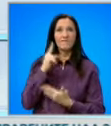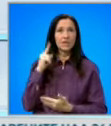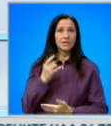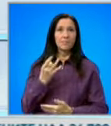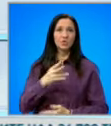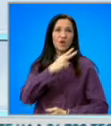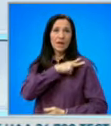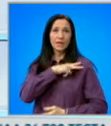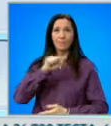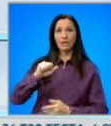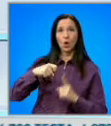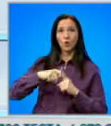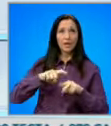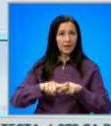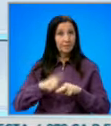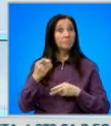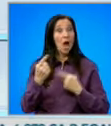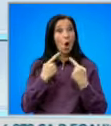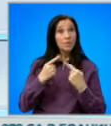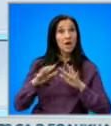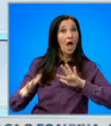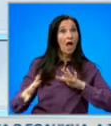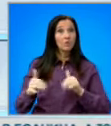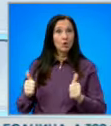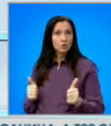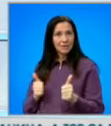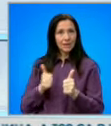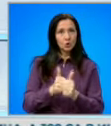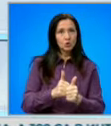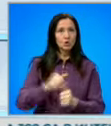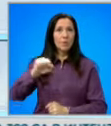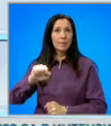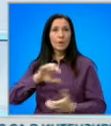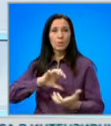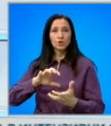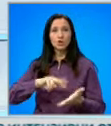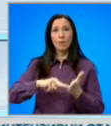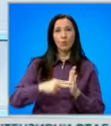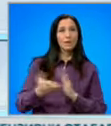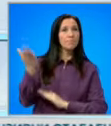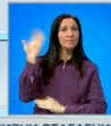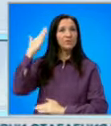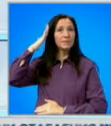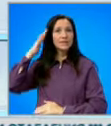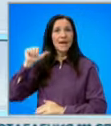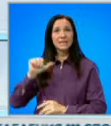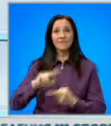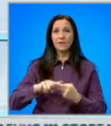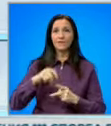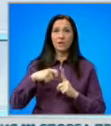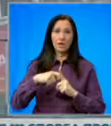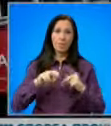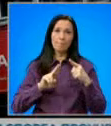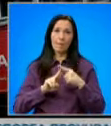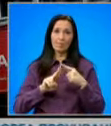партията Корнелия Нинова. Тя коментира и евентуалното сътрудничество на партията с политическия проект на бившите министри Осен Василев и Кирил